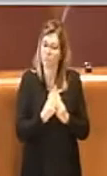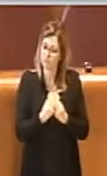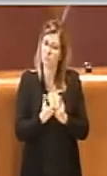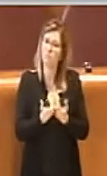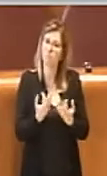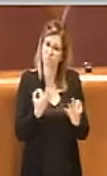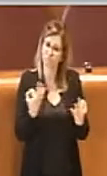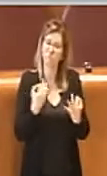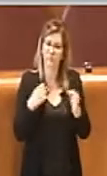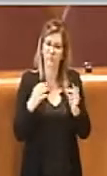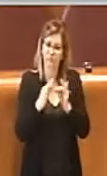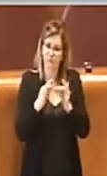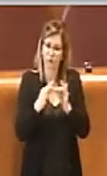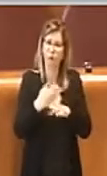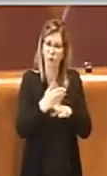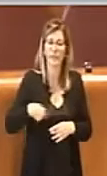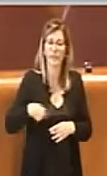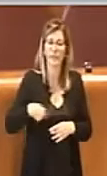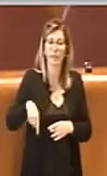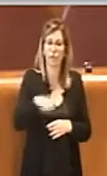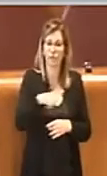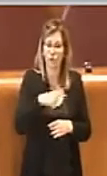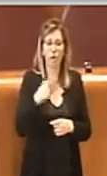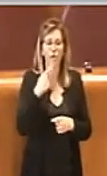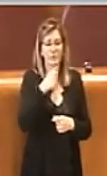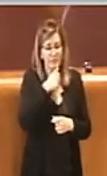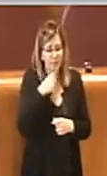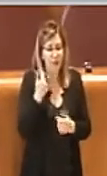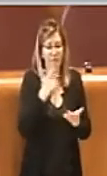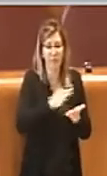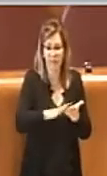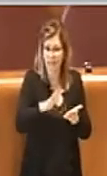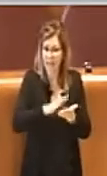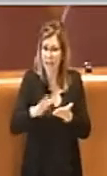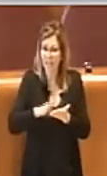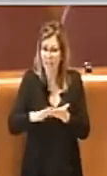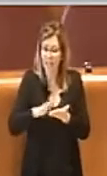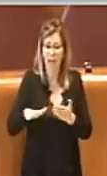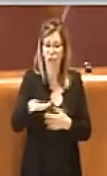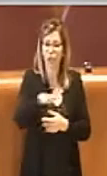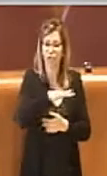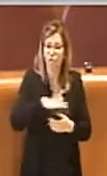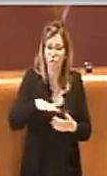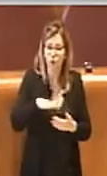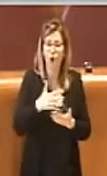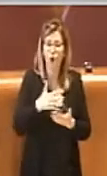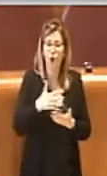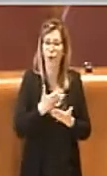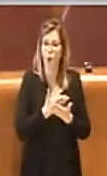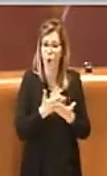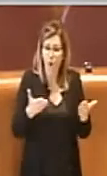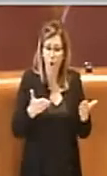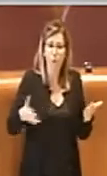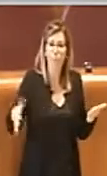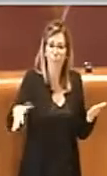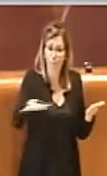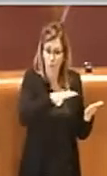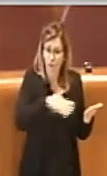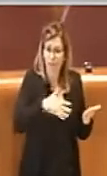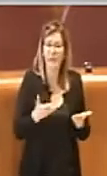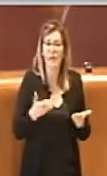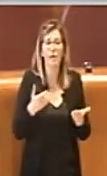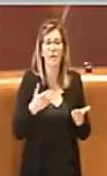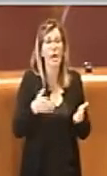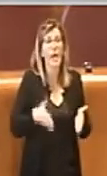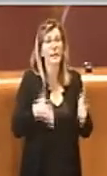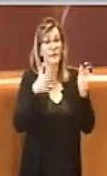sul fatto, sull'opportunità di sanificare le parti comuni degli edifici ERP, ma non solo, perché